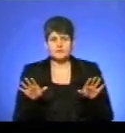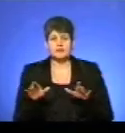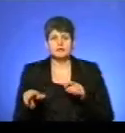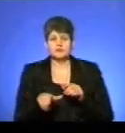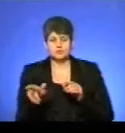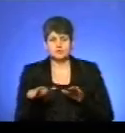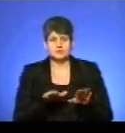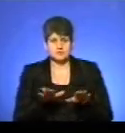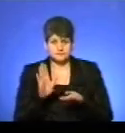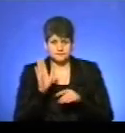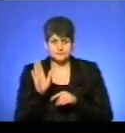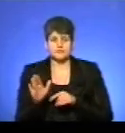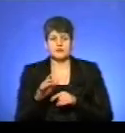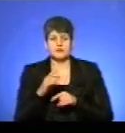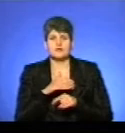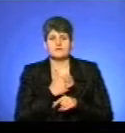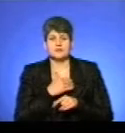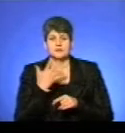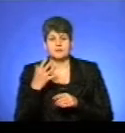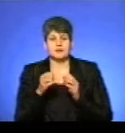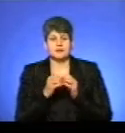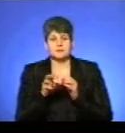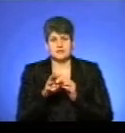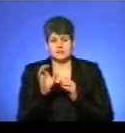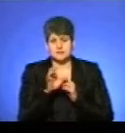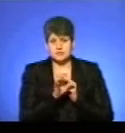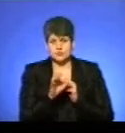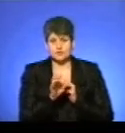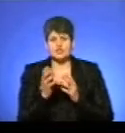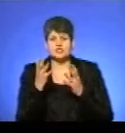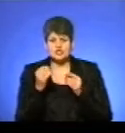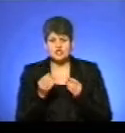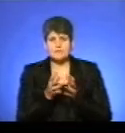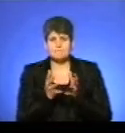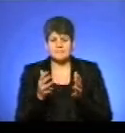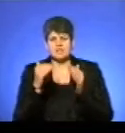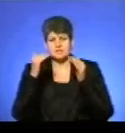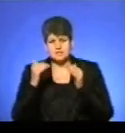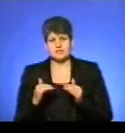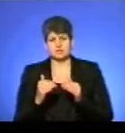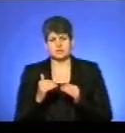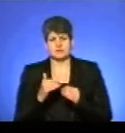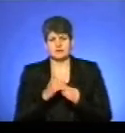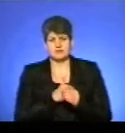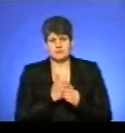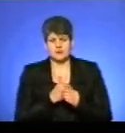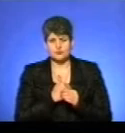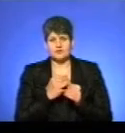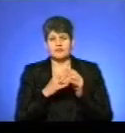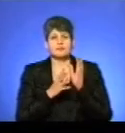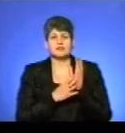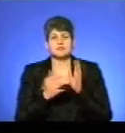південно-східний вітер 5-10 метрів за секунду і ще більше зниження температури повітря. 19